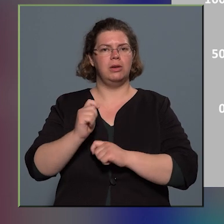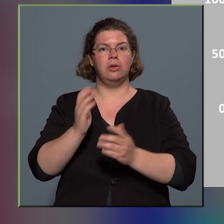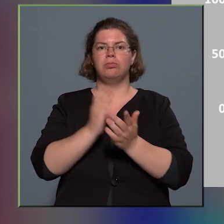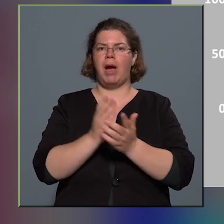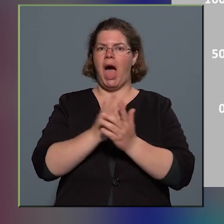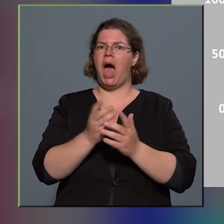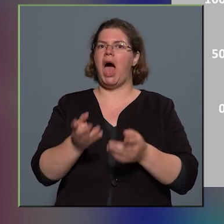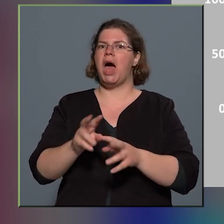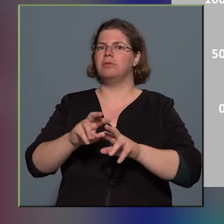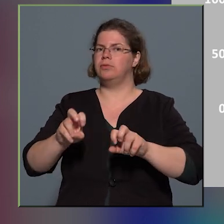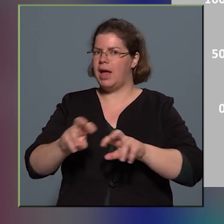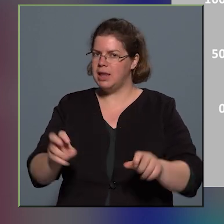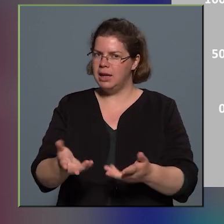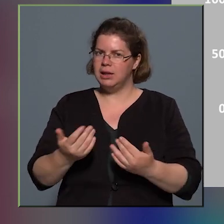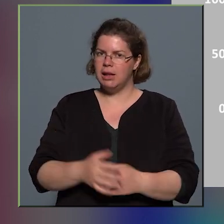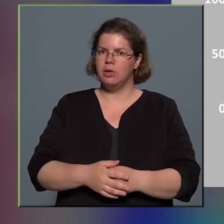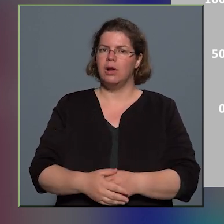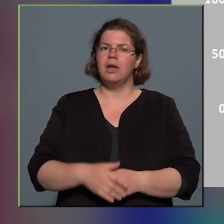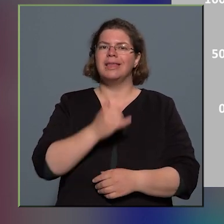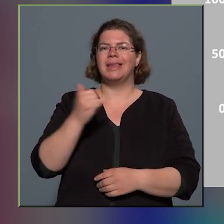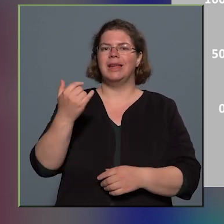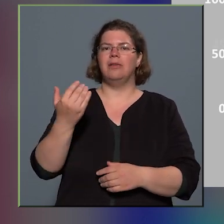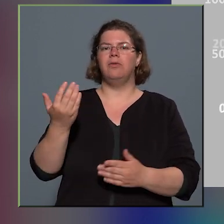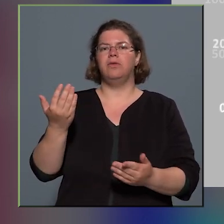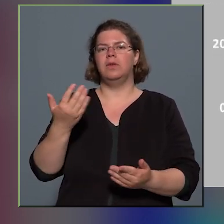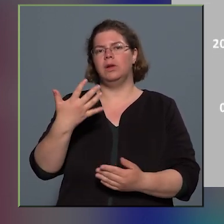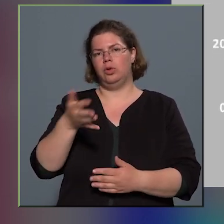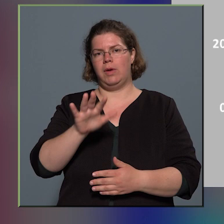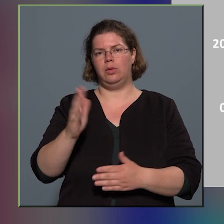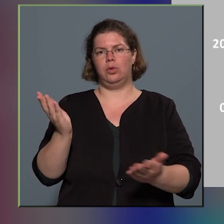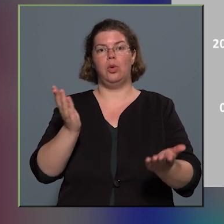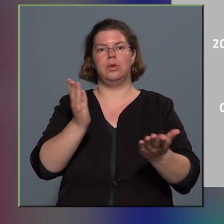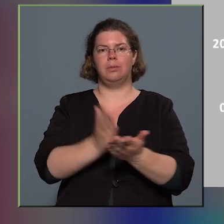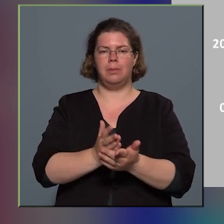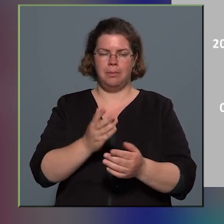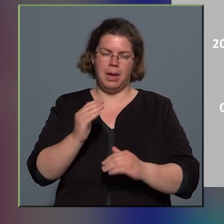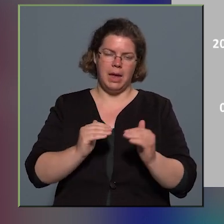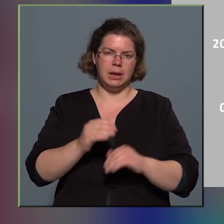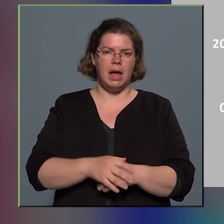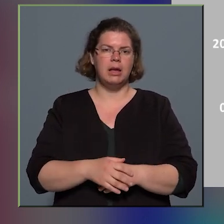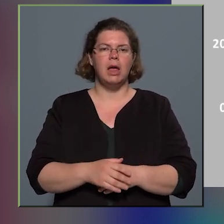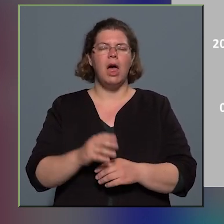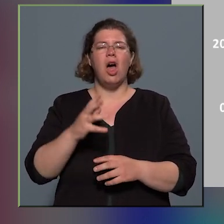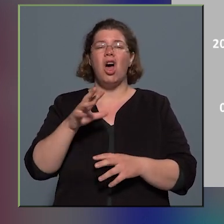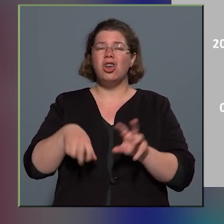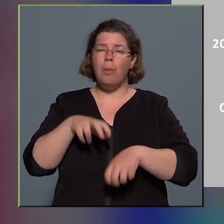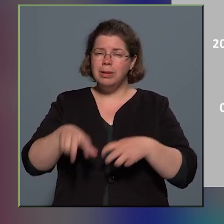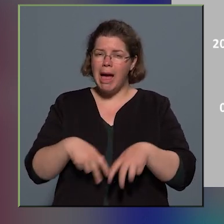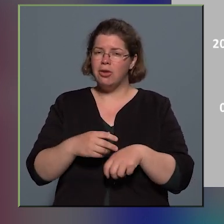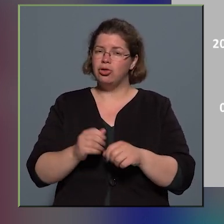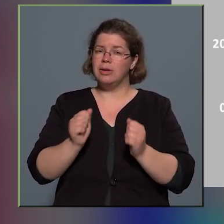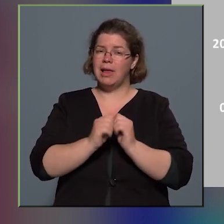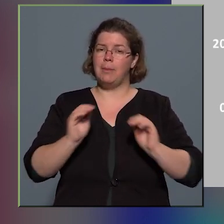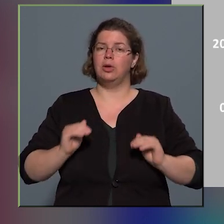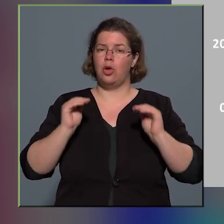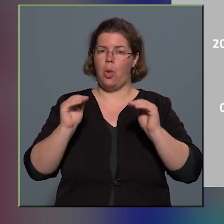tudtunk deríteni. Ez az évi 55-höz mérten. A rablásaink száma az nőtt, mondhatni szignifikánsan,